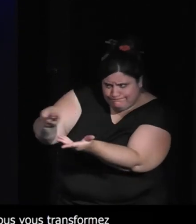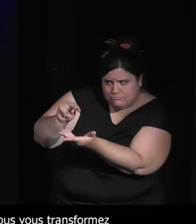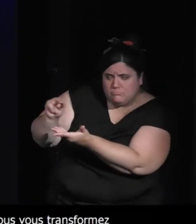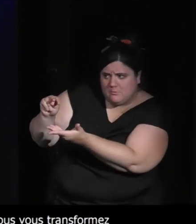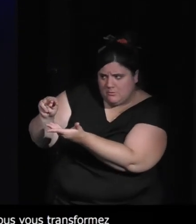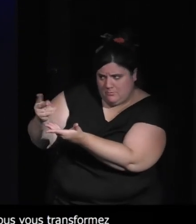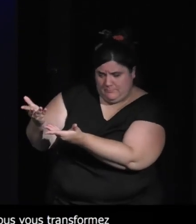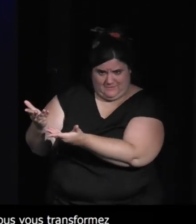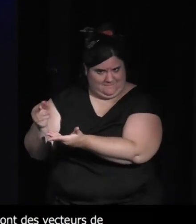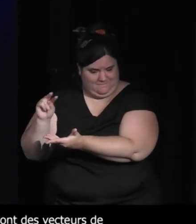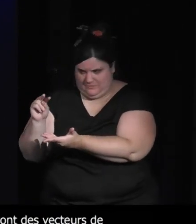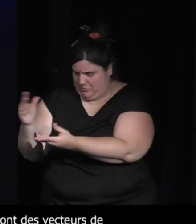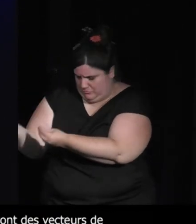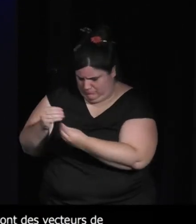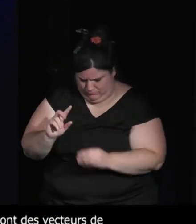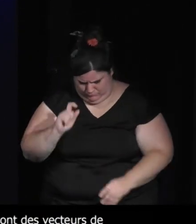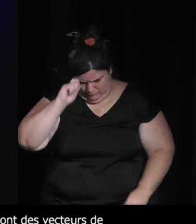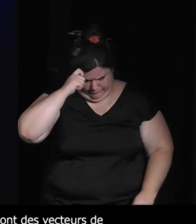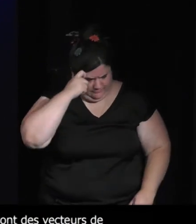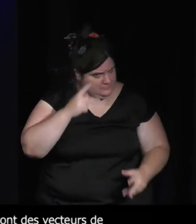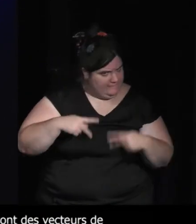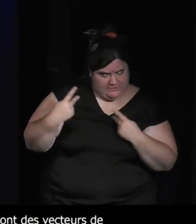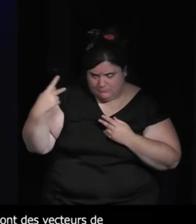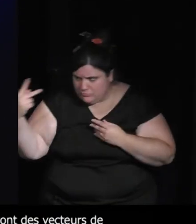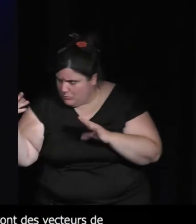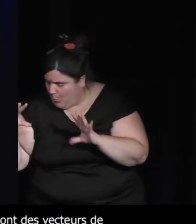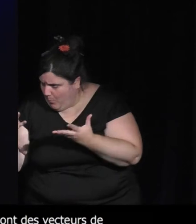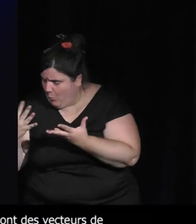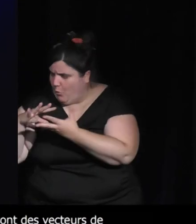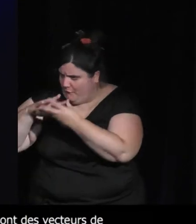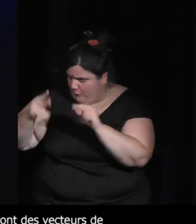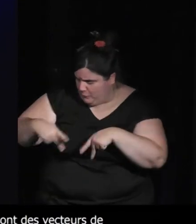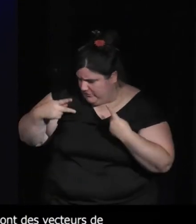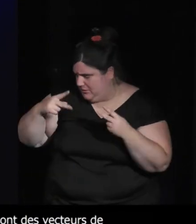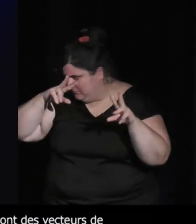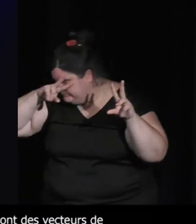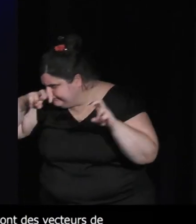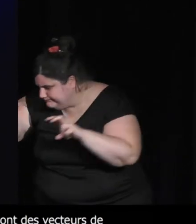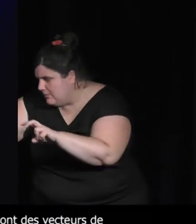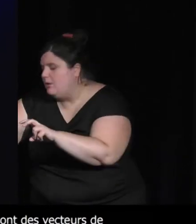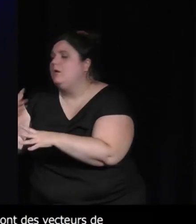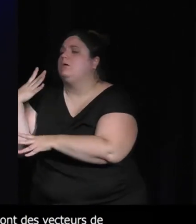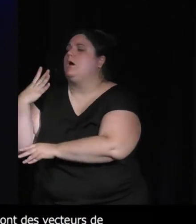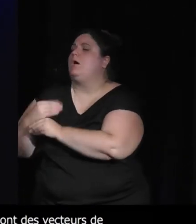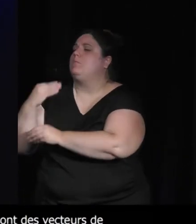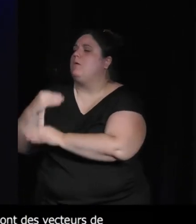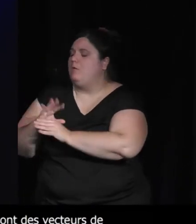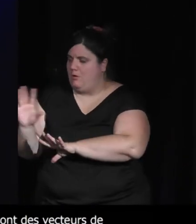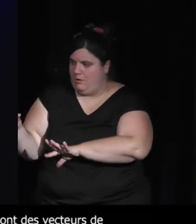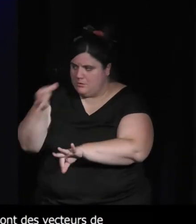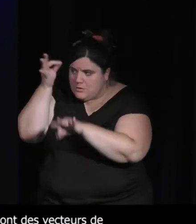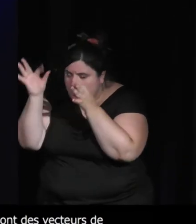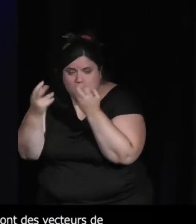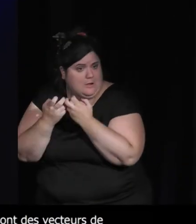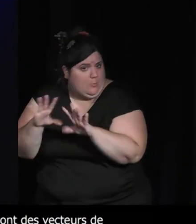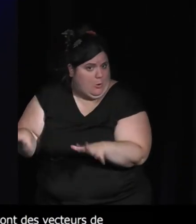de ce qu'est la vie et si vous vous penchez sur n'importe quelle forme de vie pendant suffisamment longtemps vous pouvez en retirer des propriétés des capacités